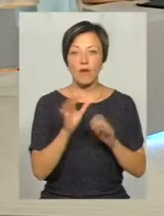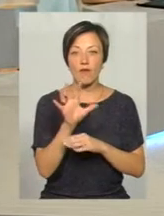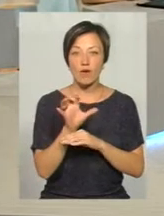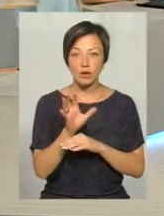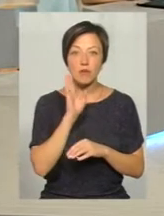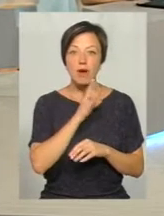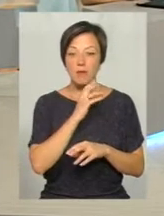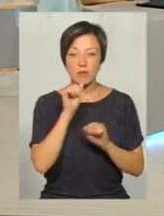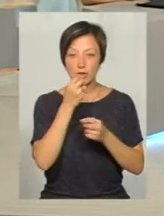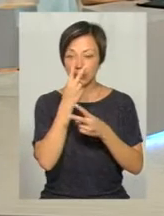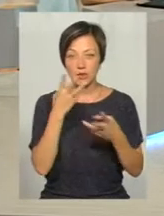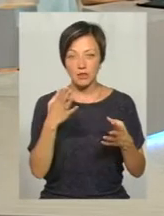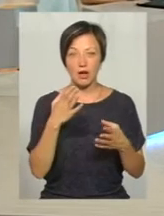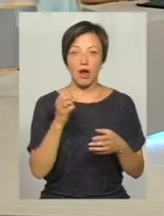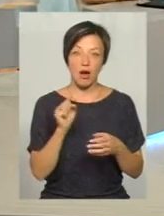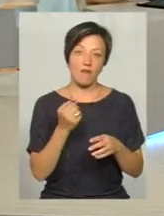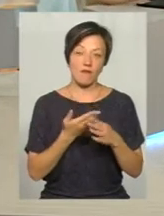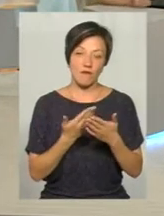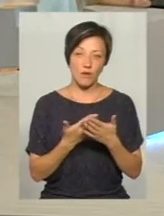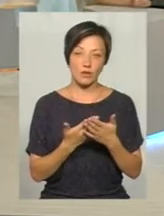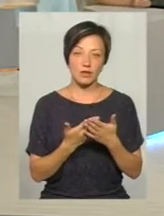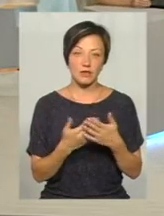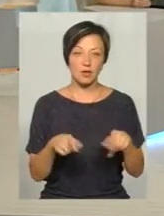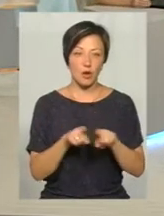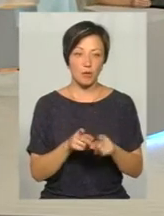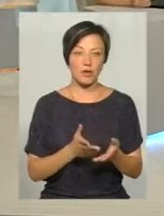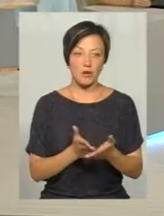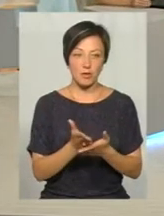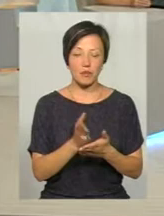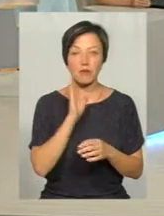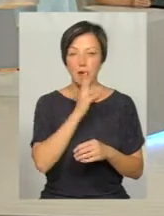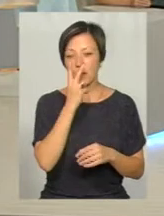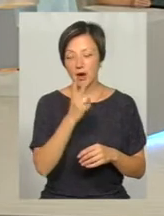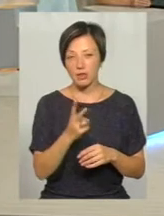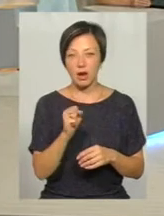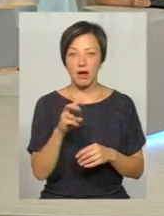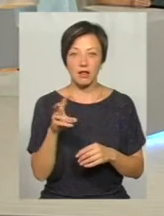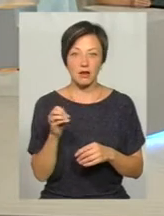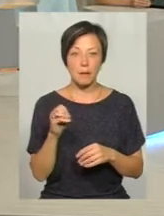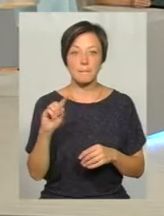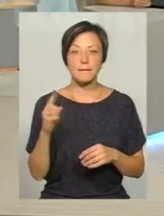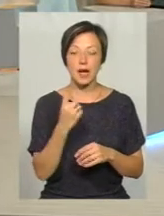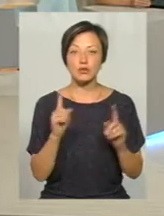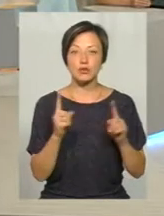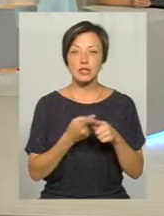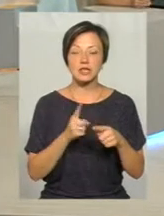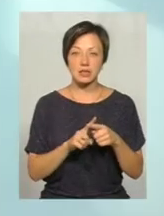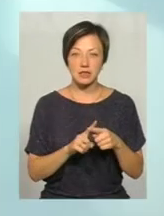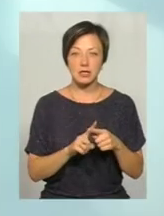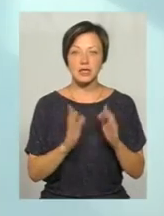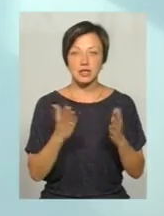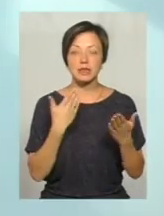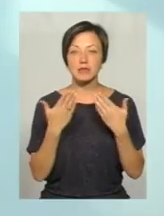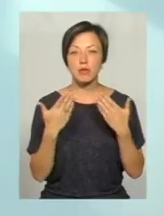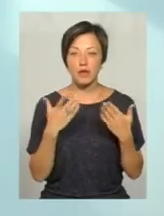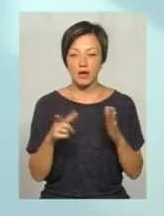мама ж може не бачити чи тато. А от, скажімо, в такому напрямку мама бачить. Але перше, що це тільки